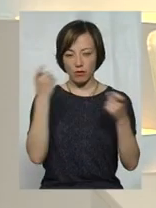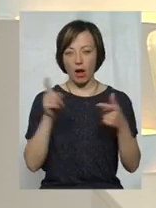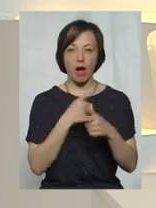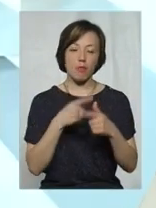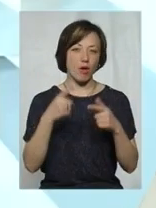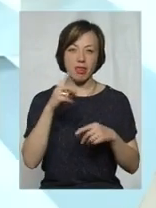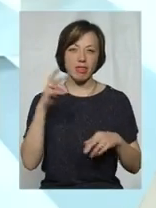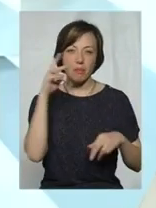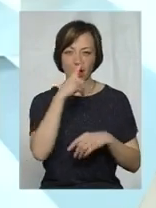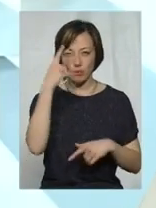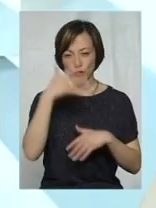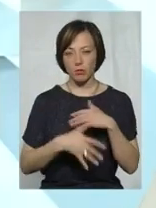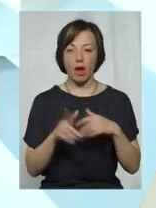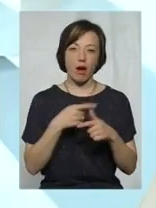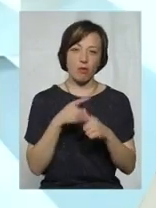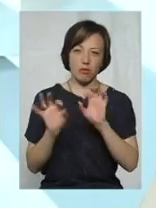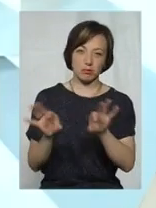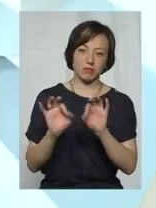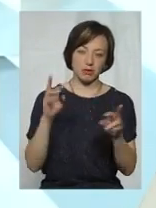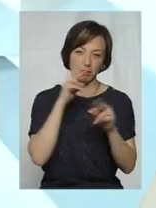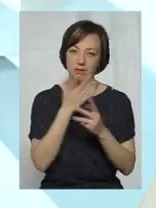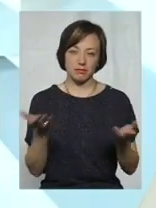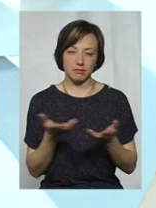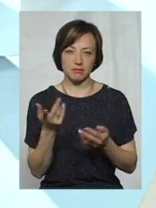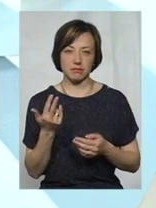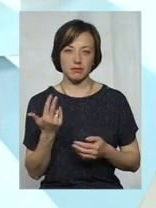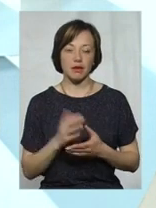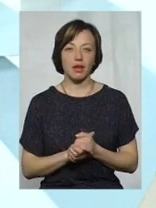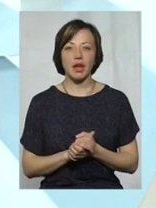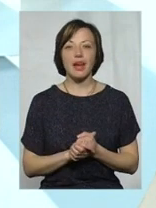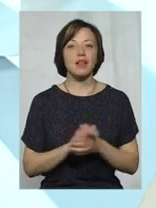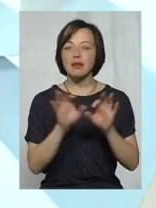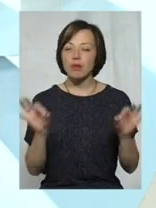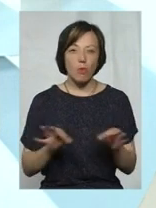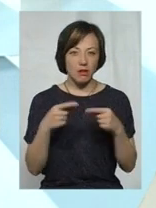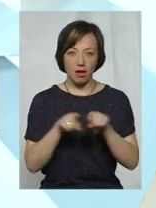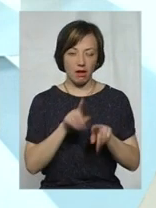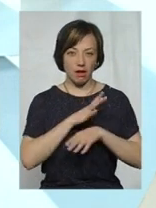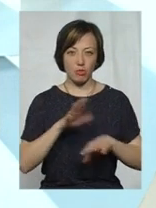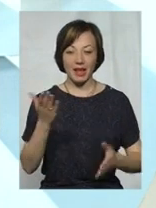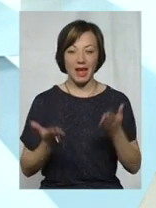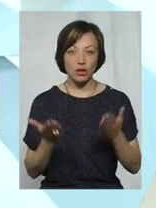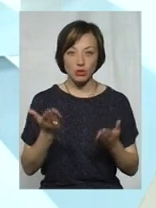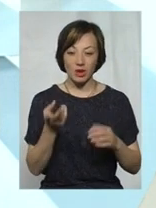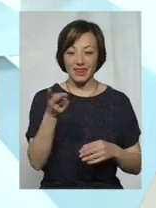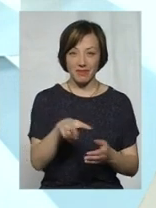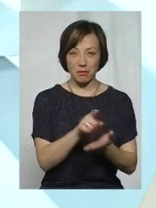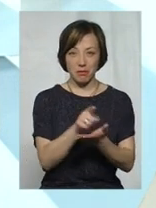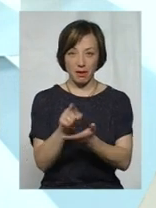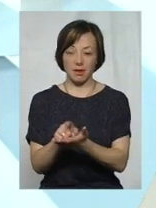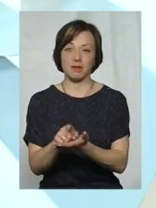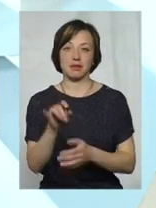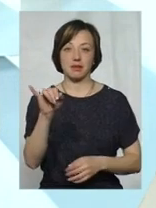неправильно спеціаліст дав роз'яснення. В ніякому разі, якщо в даному випадку 2 пенсії і